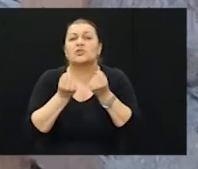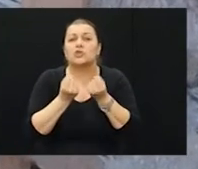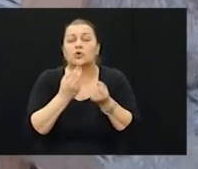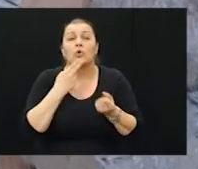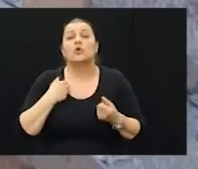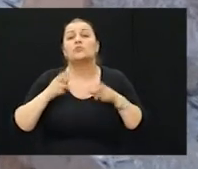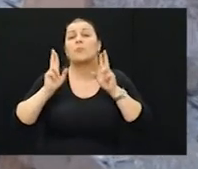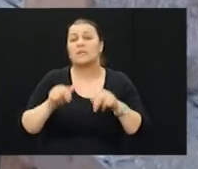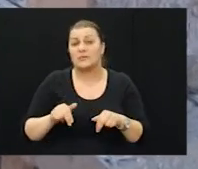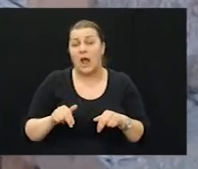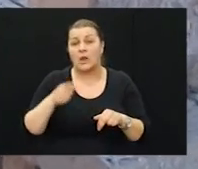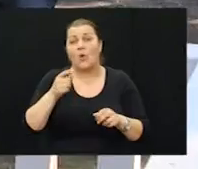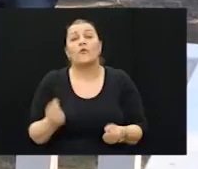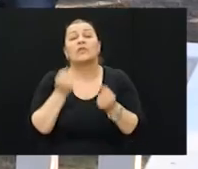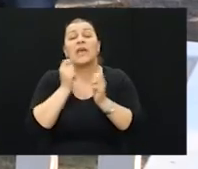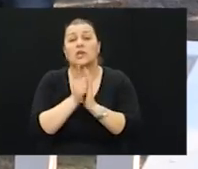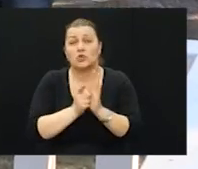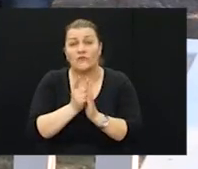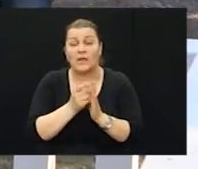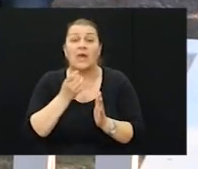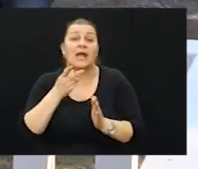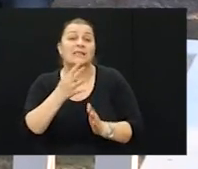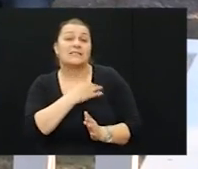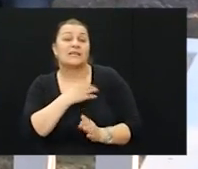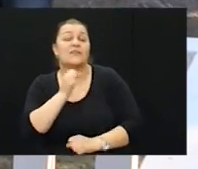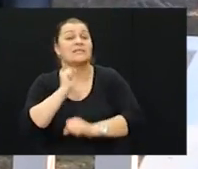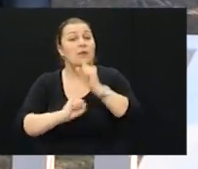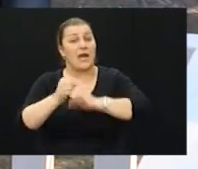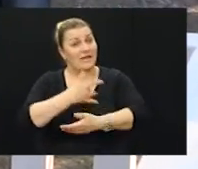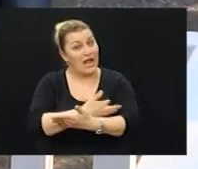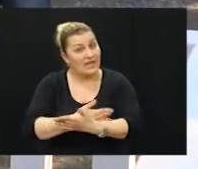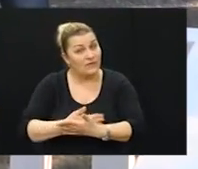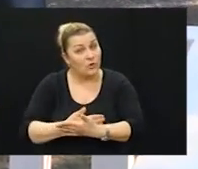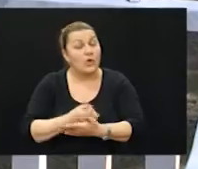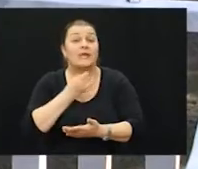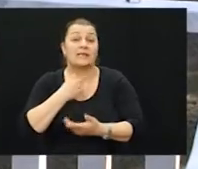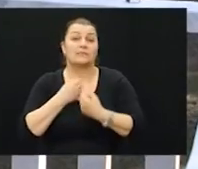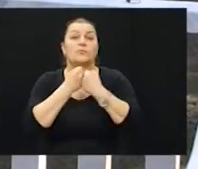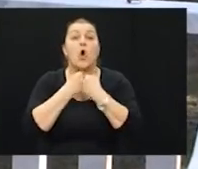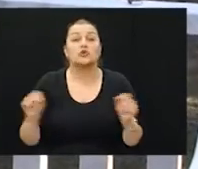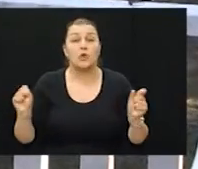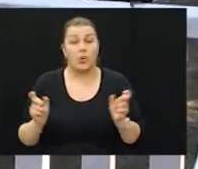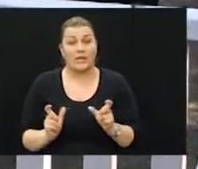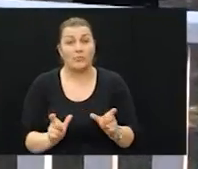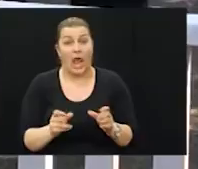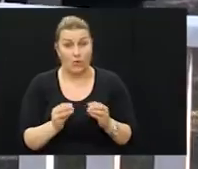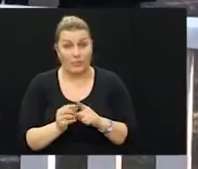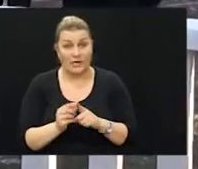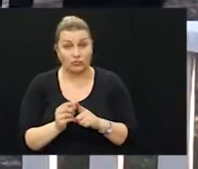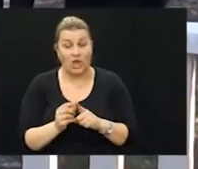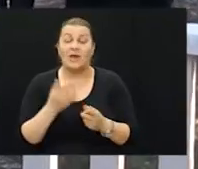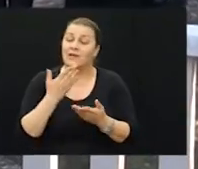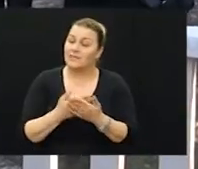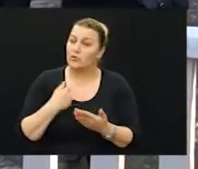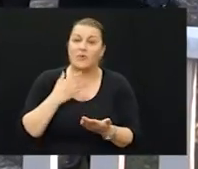koju smo imali u to teško vrijeme kad se Hrvatska krvlju branula i kada smo oslobodili i branu peruču. Zato mi je uvijek